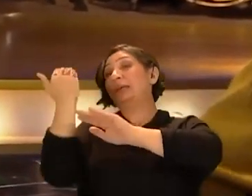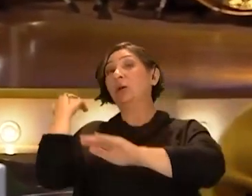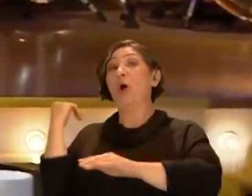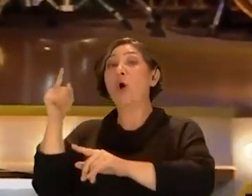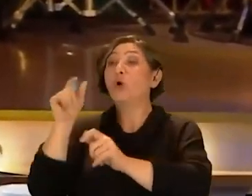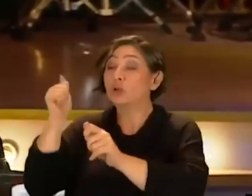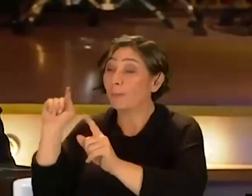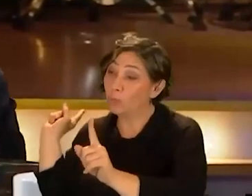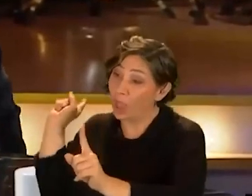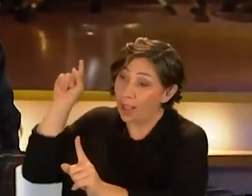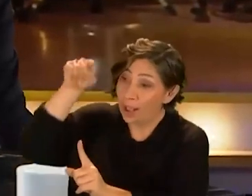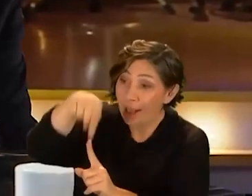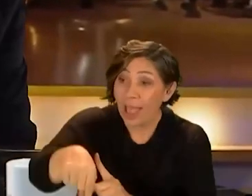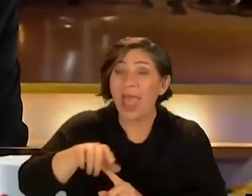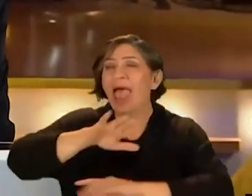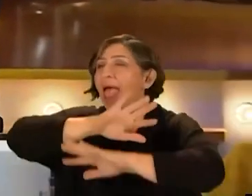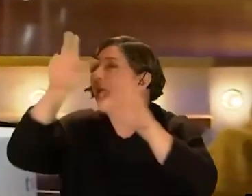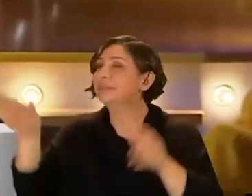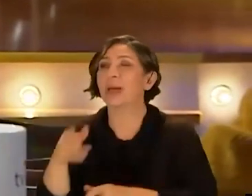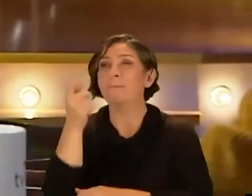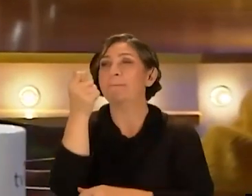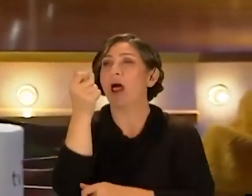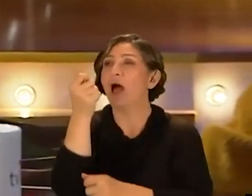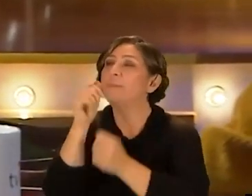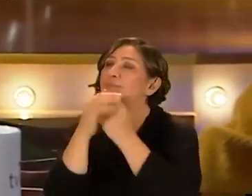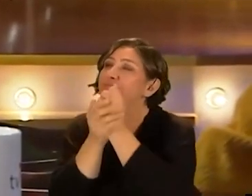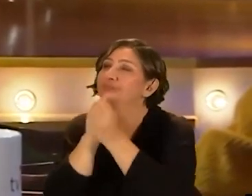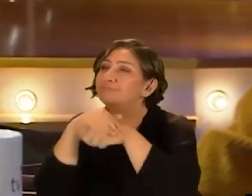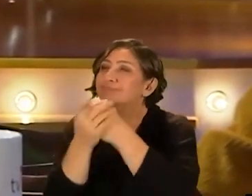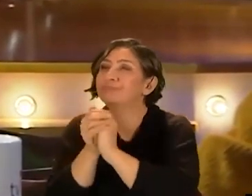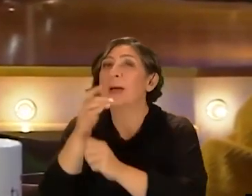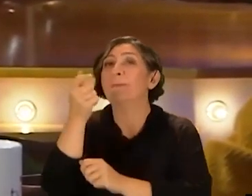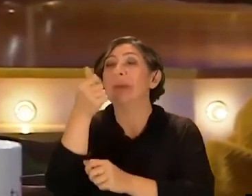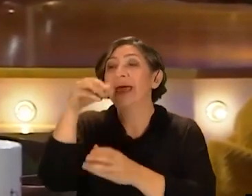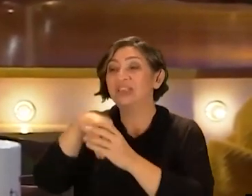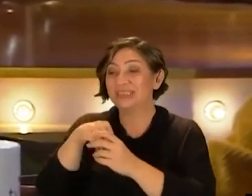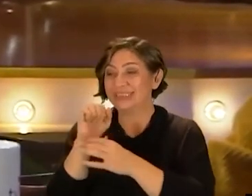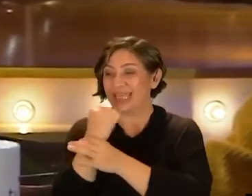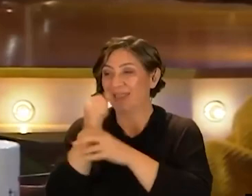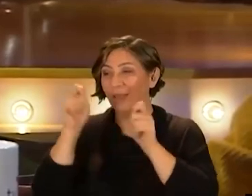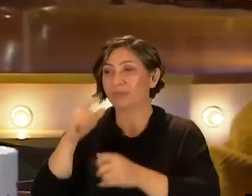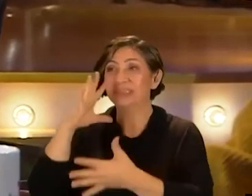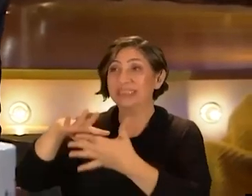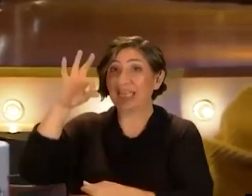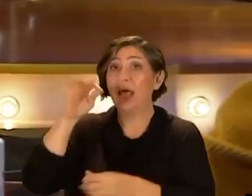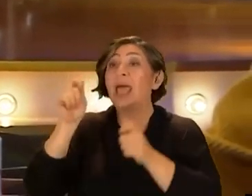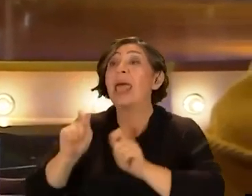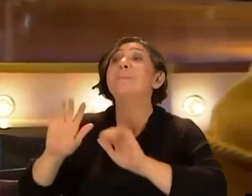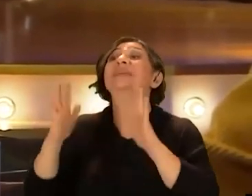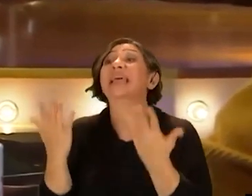ve o günden buraya kadar gel hepsi paraya tamah etmiş hepsi para için sanat yapmış adamlar